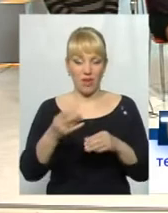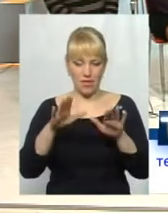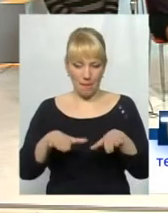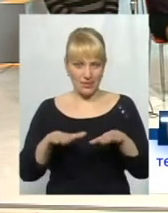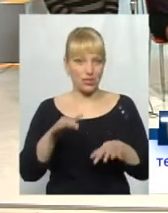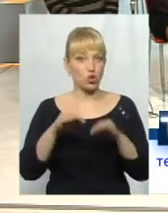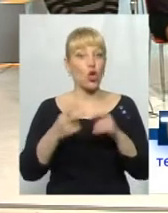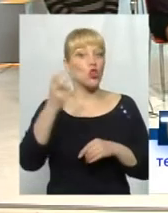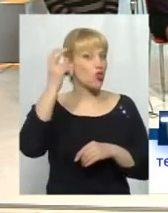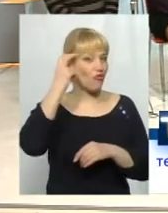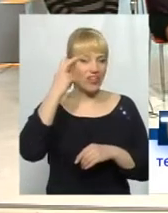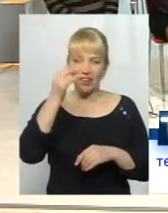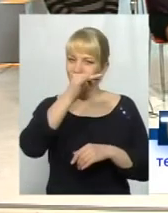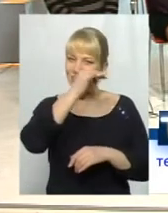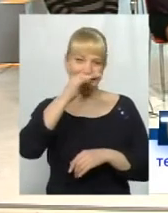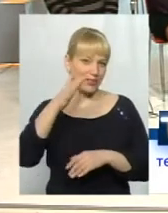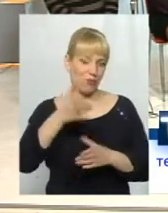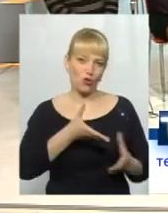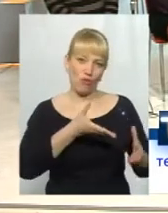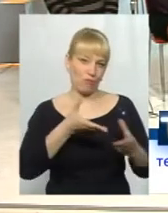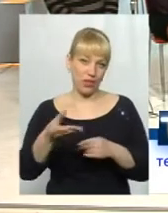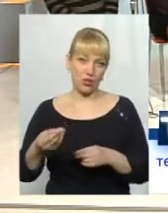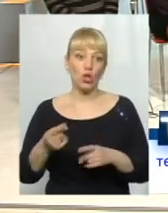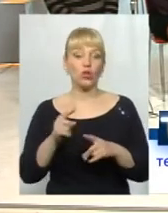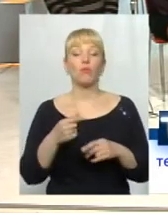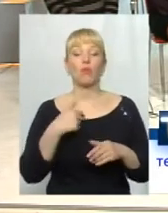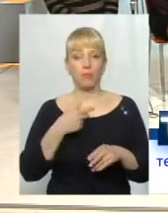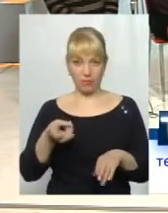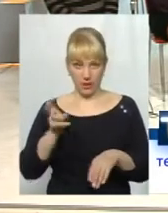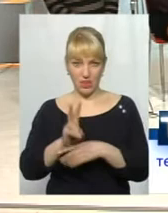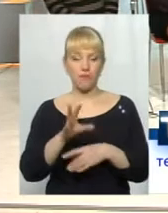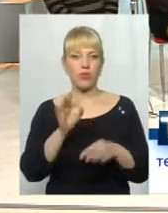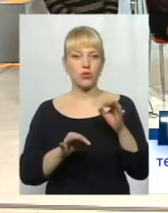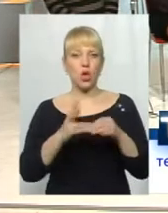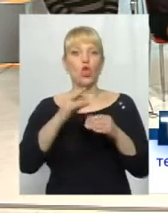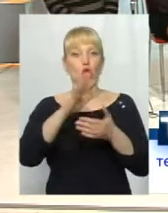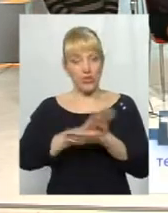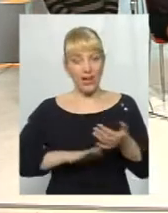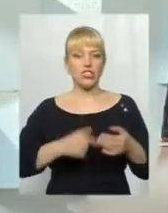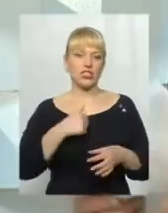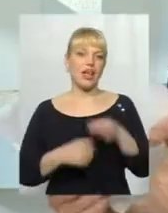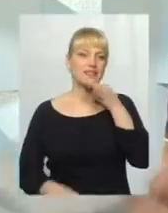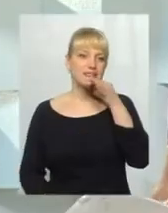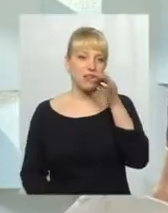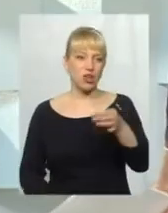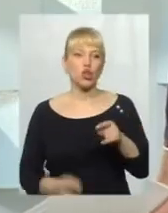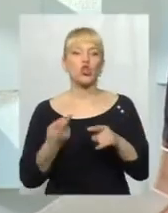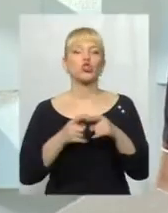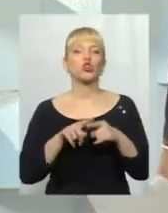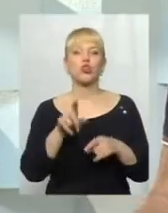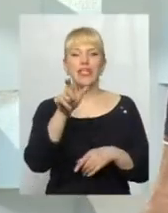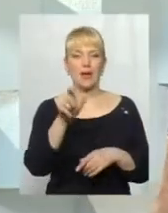то в Києві вони не вплинуть в жодному разі. Тому ми це прийдемо на суди. Але далі я скажу просто, що то за суб'єкт